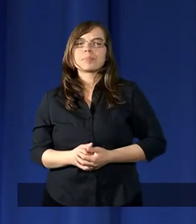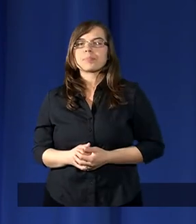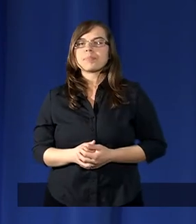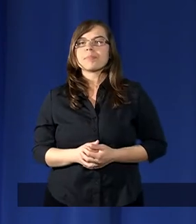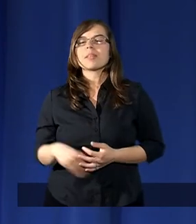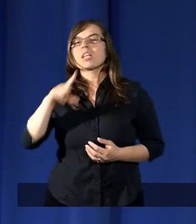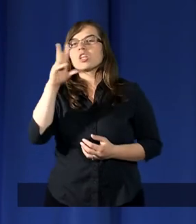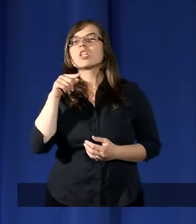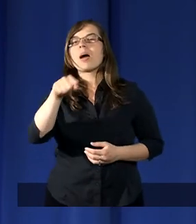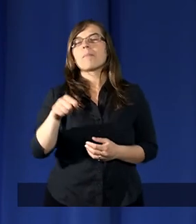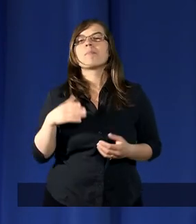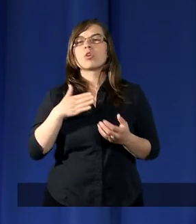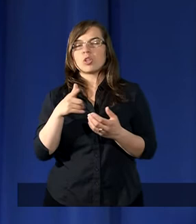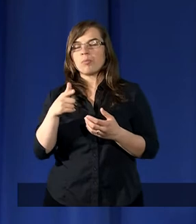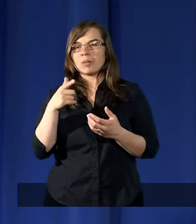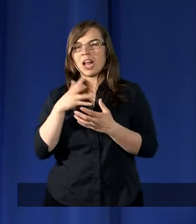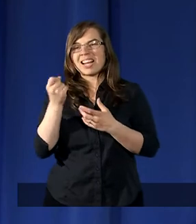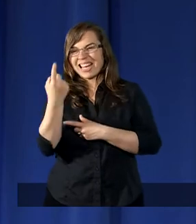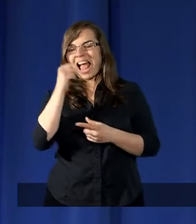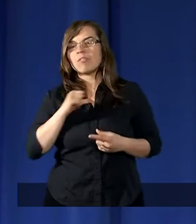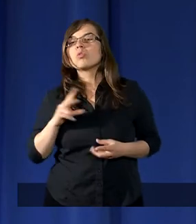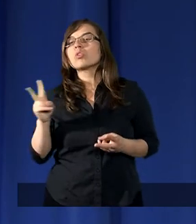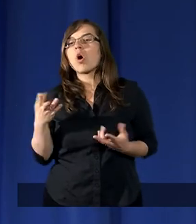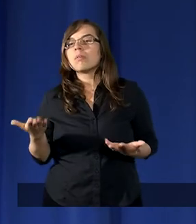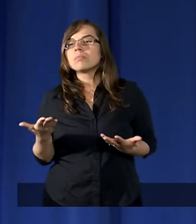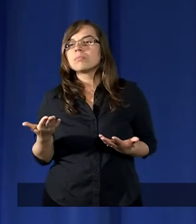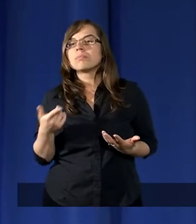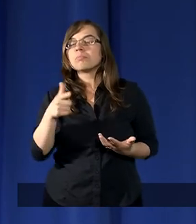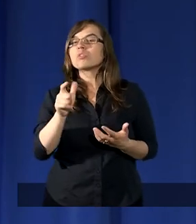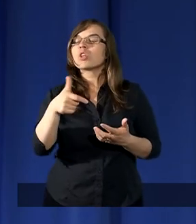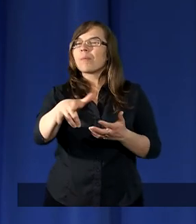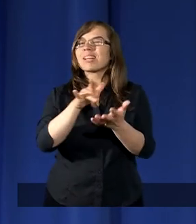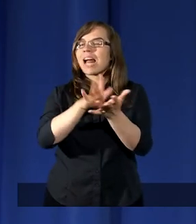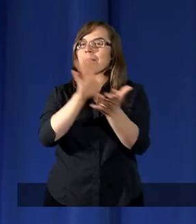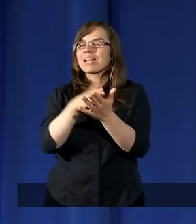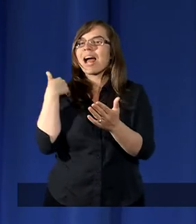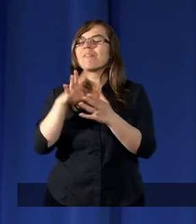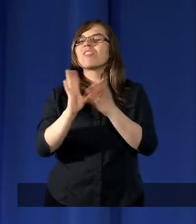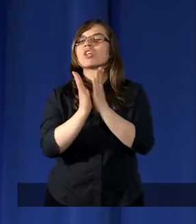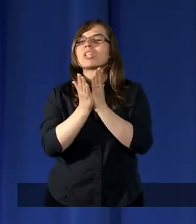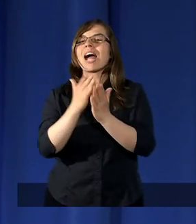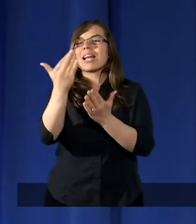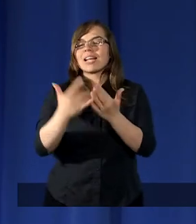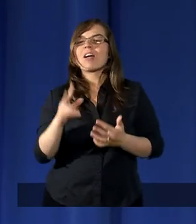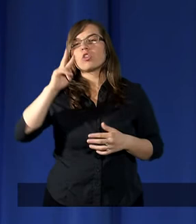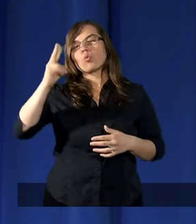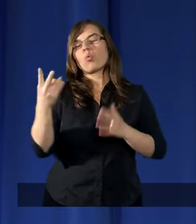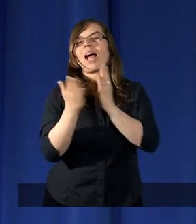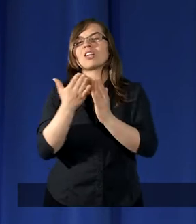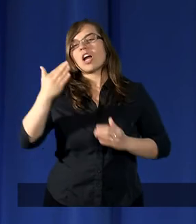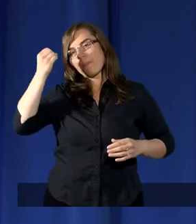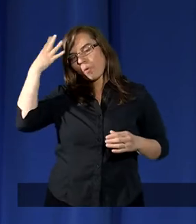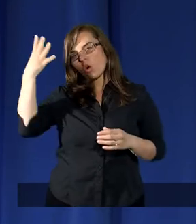że Bóg się zjawił. To jest zapisane w księdze, w drugie księdze